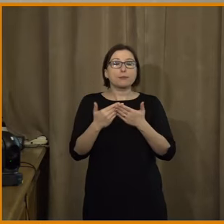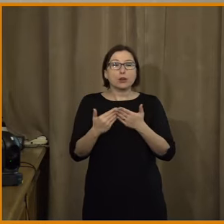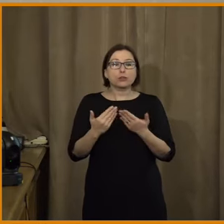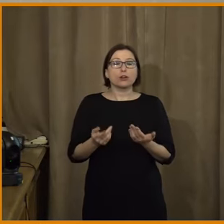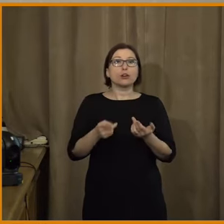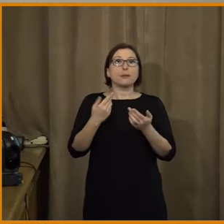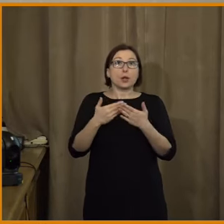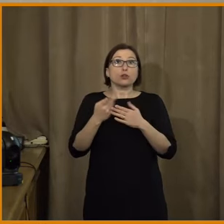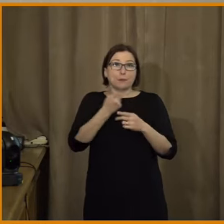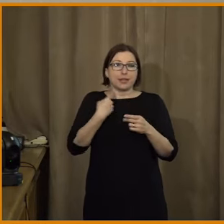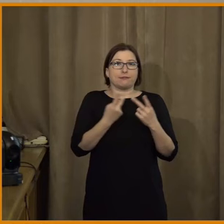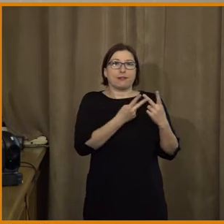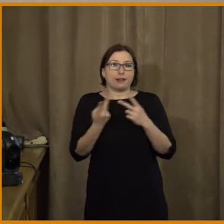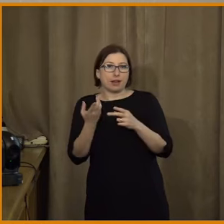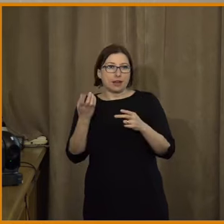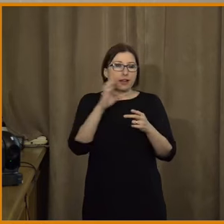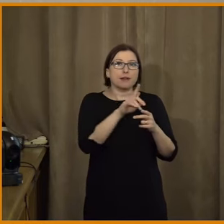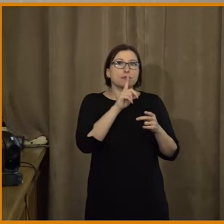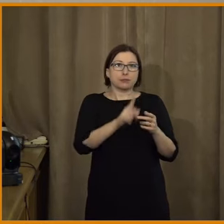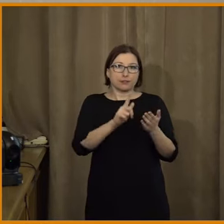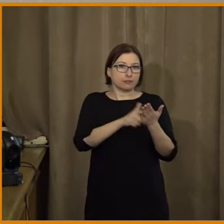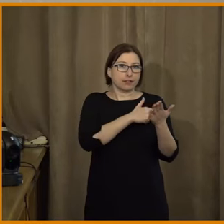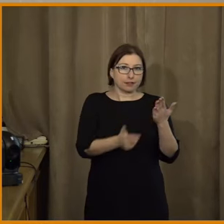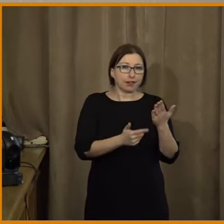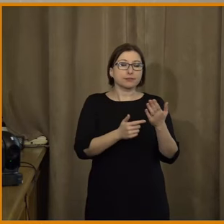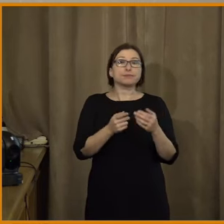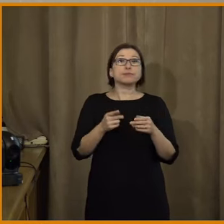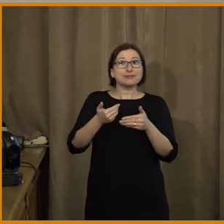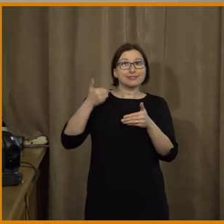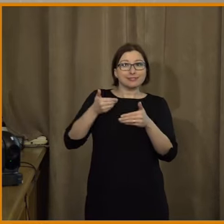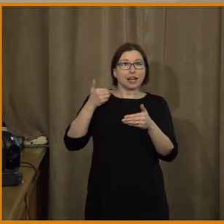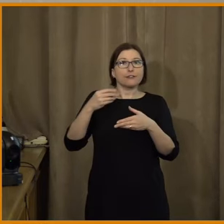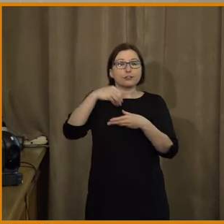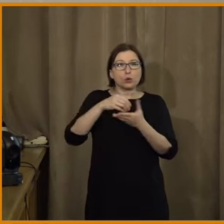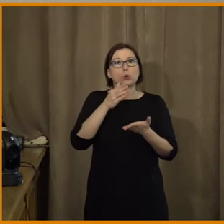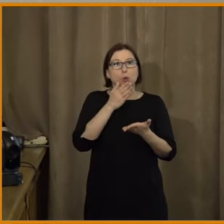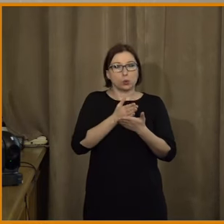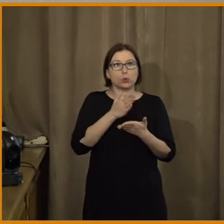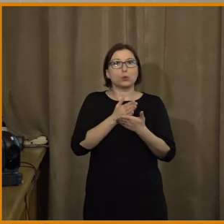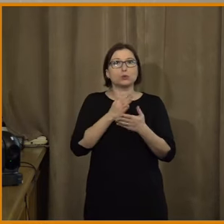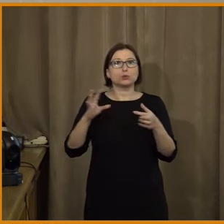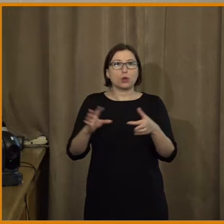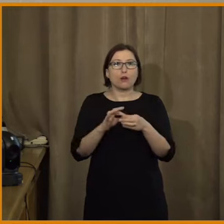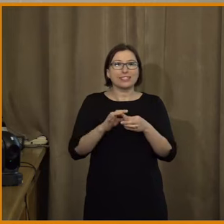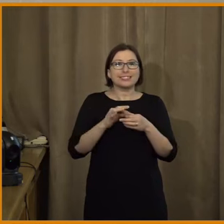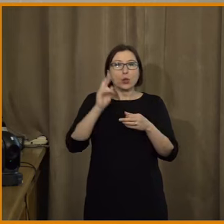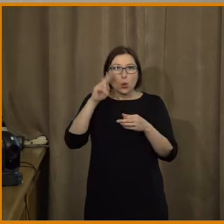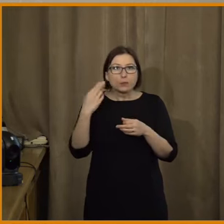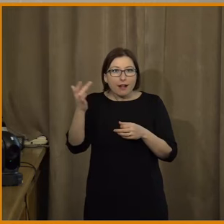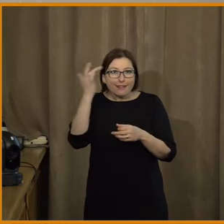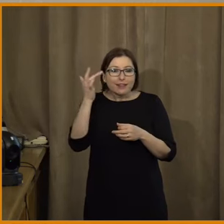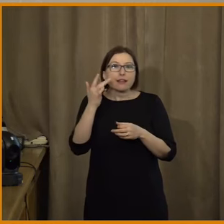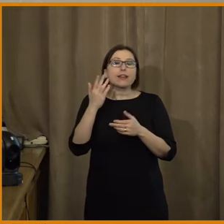nakonec, to je nakonec, co se děje v posledním roce, s nárůstem, jedna, která nástrojí umělé inteligence,